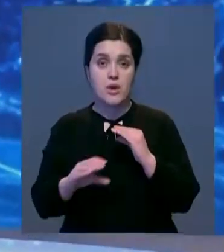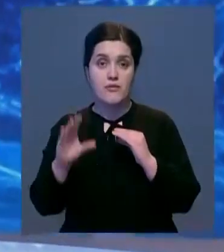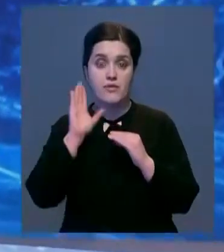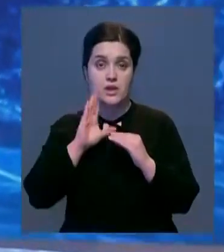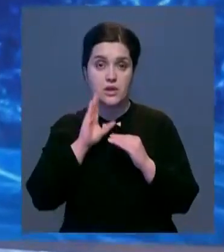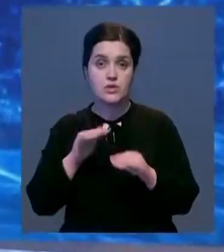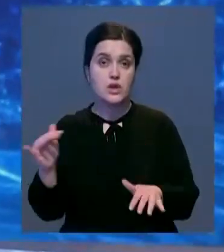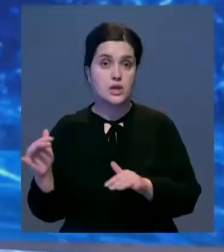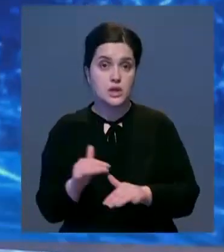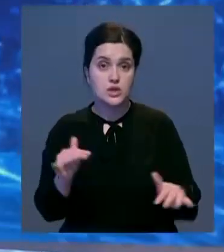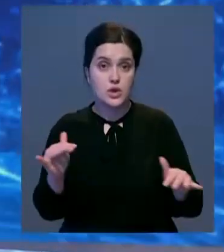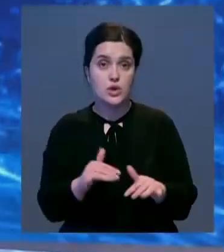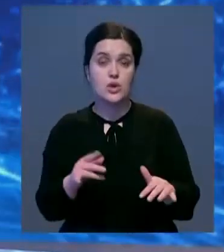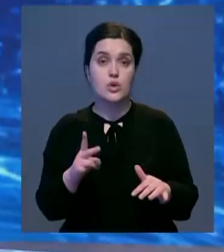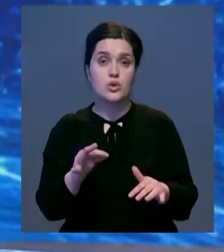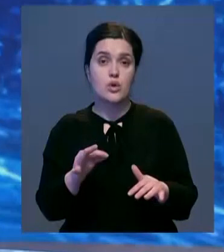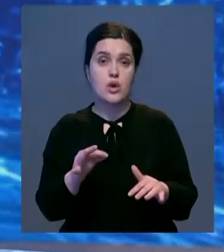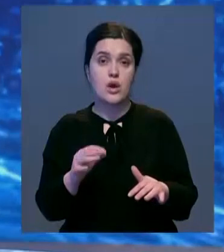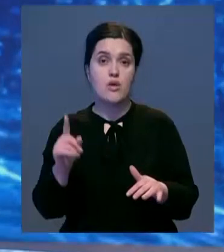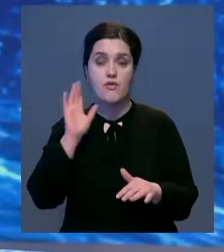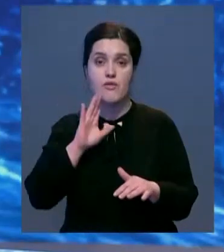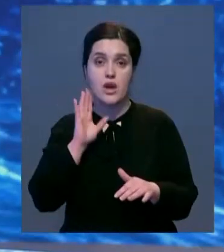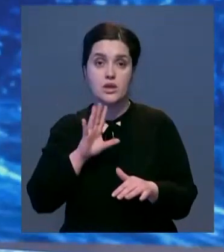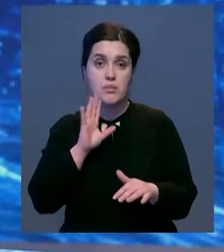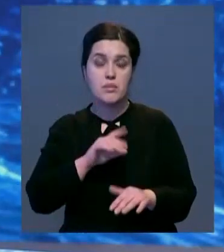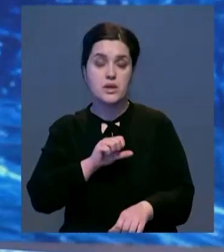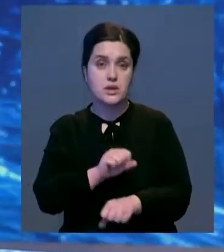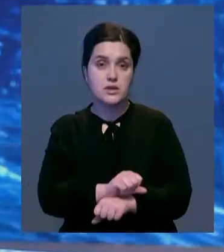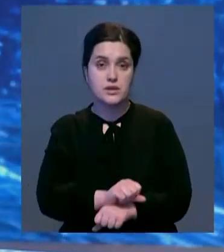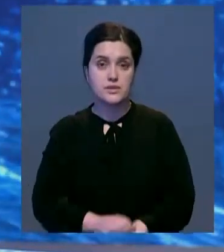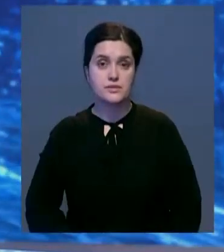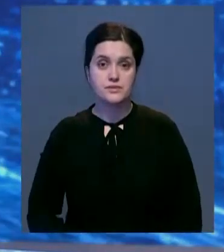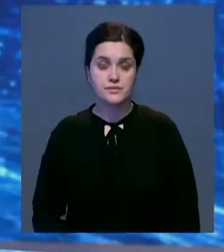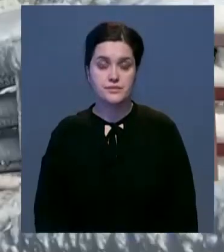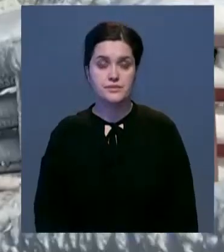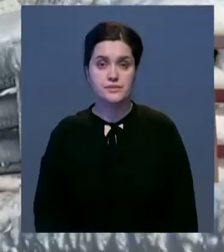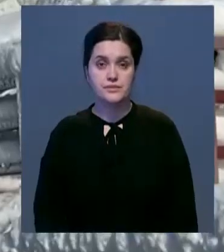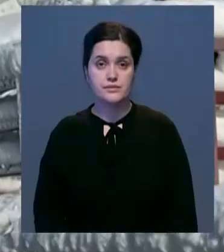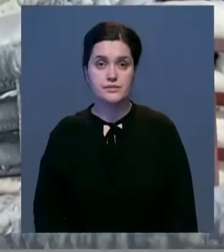покровом вода продолжает течь, но все же создается впечатление, что водопад замер.